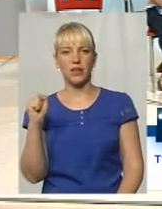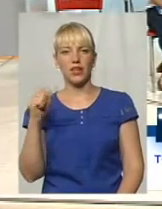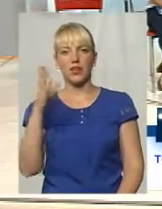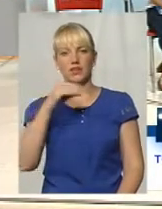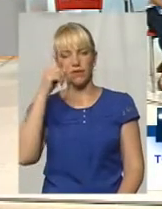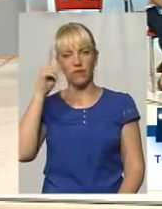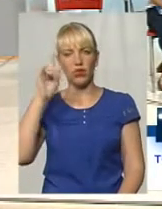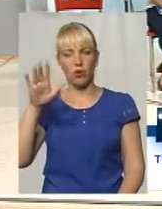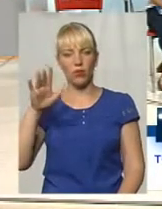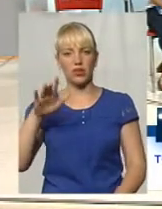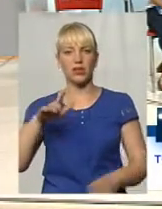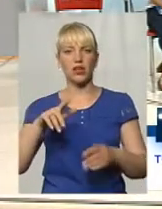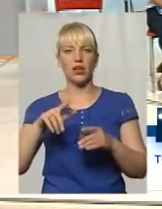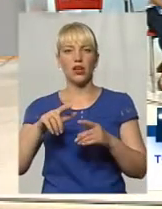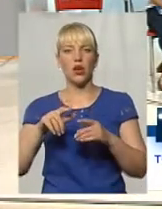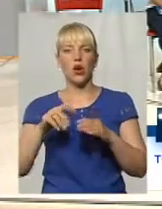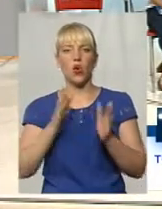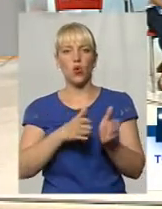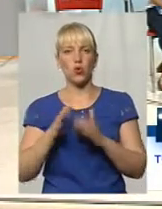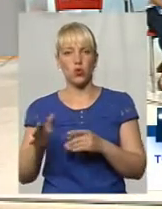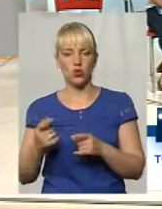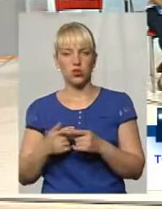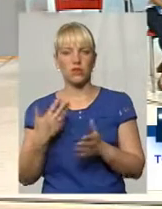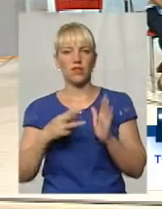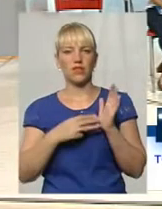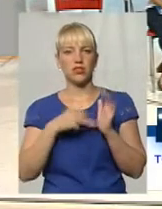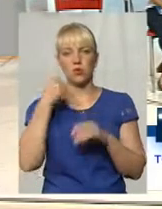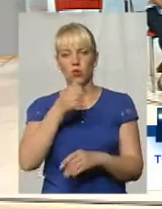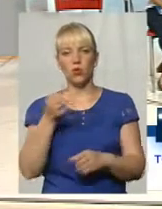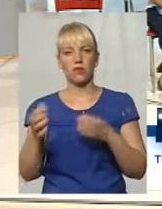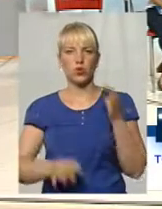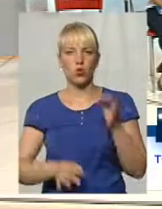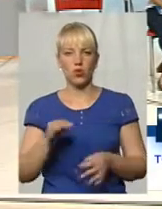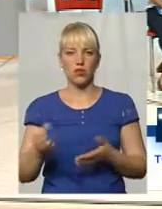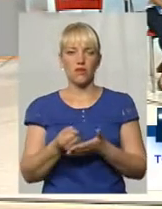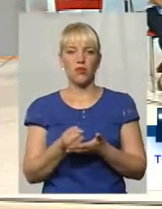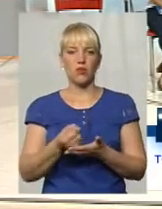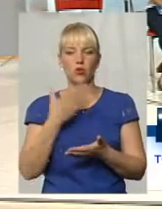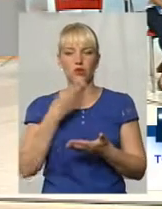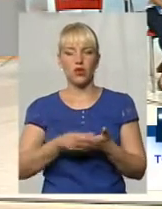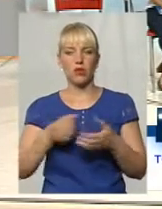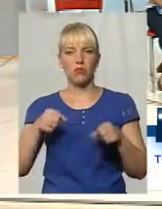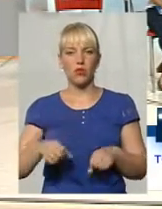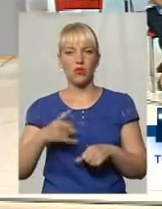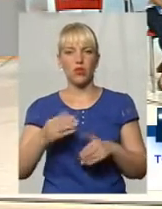відомий Гуртожиток, вже вісім років судимося, виборюємо свої права на проживання.